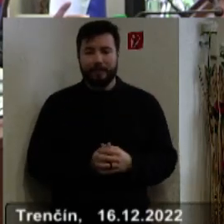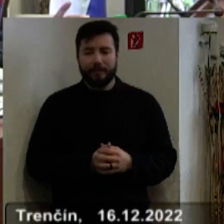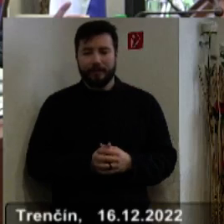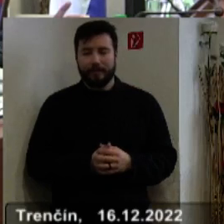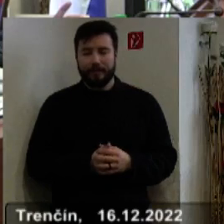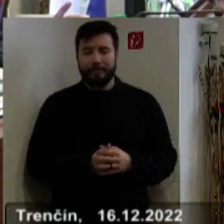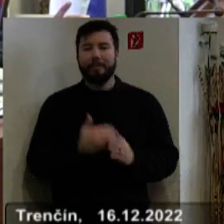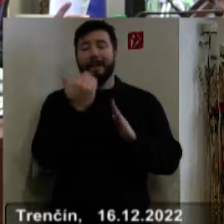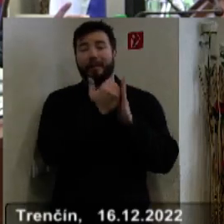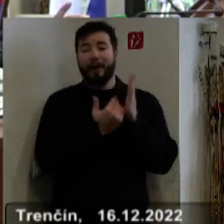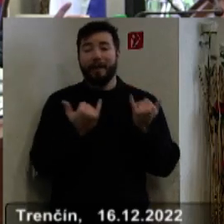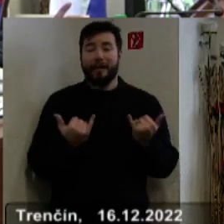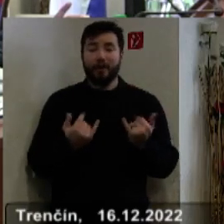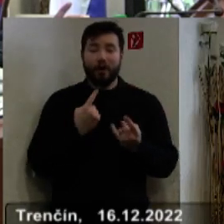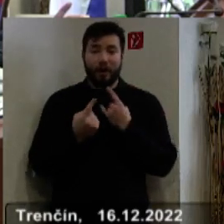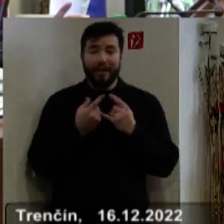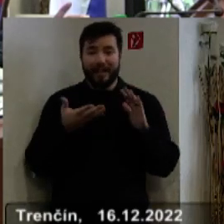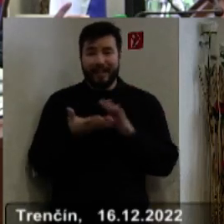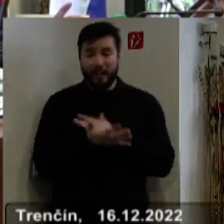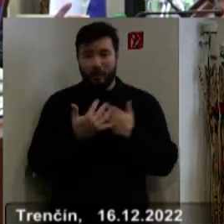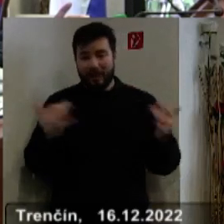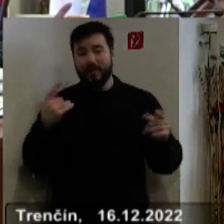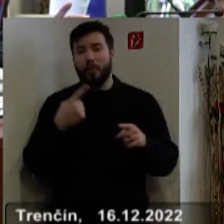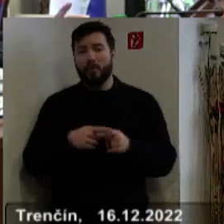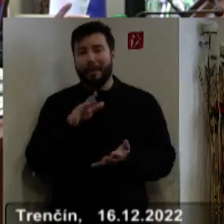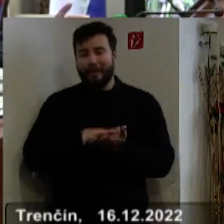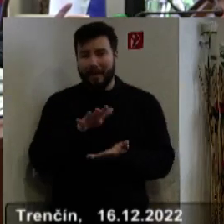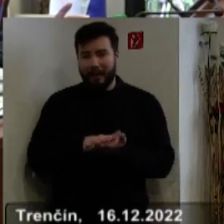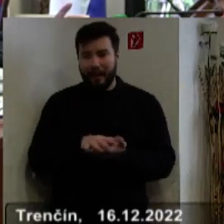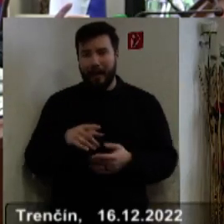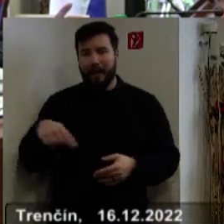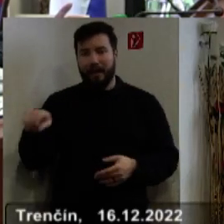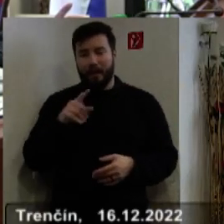Program dnešného rokovania zastupiteľstva, aj samotné materiály ste dostali